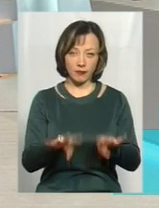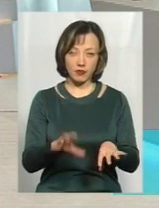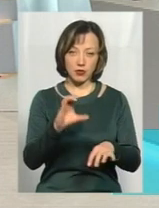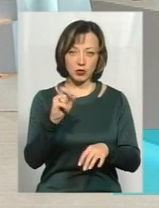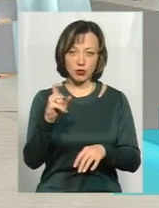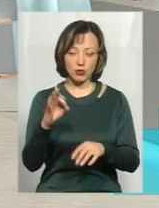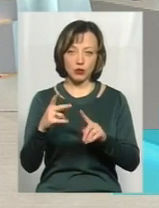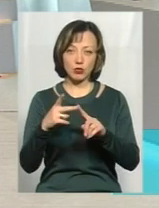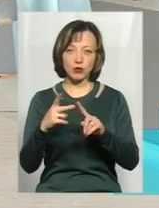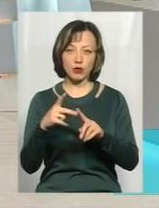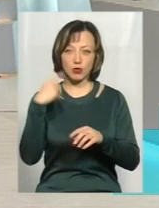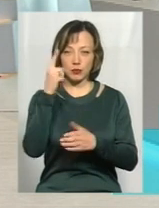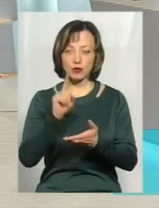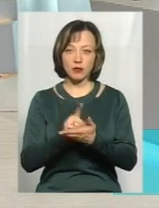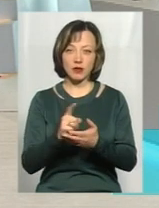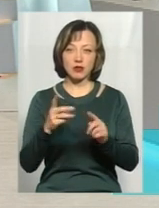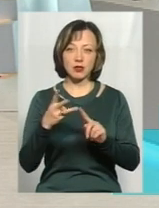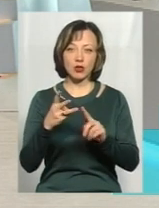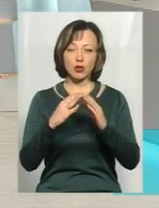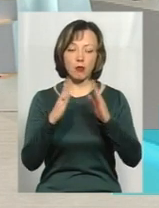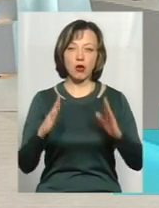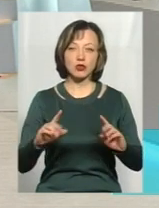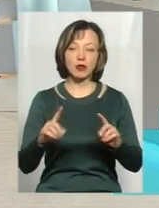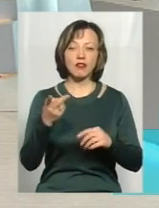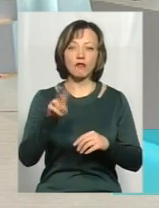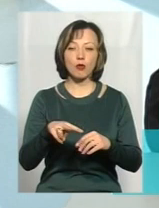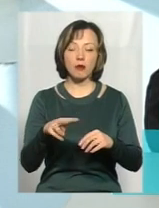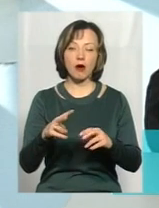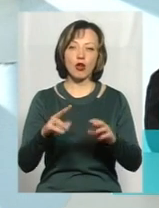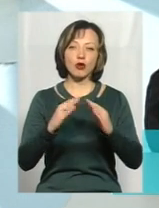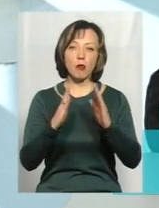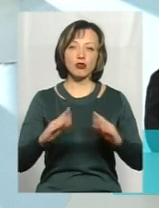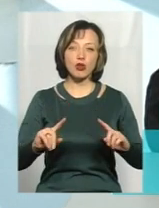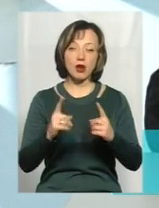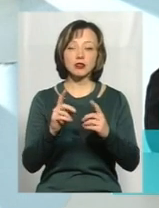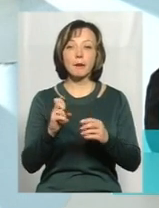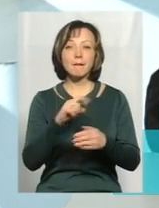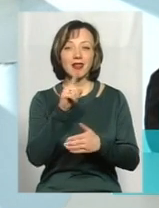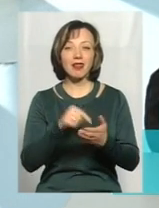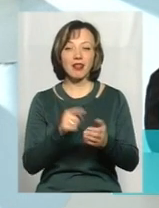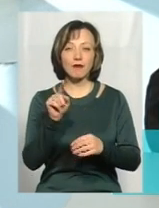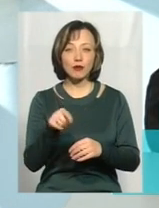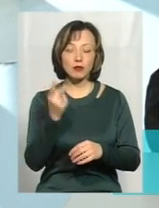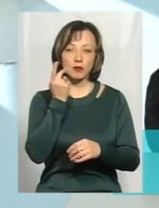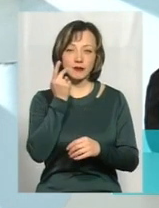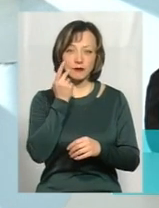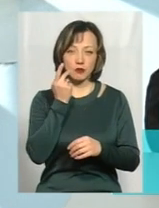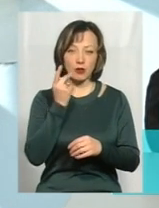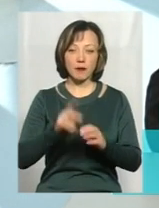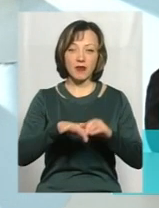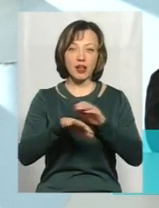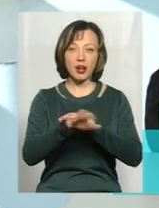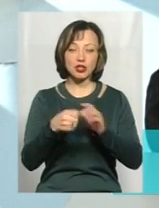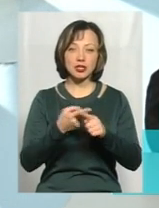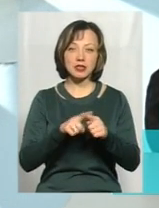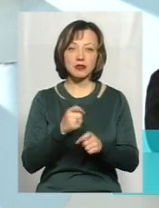одному особисто зобов'язанню і двом домашній решті. Питання стоїть в тому, що, як правило, крадіжки